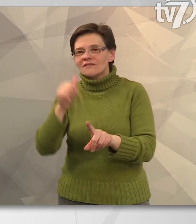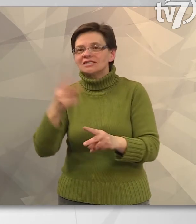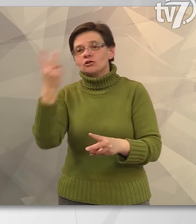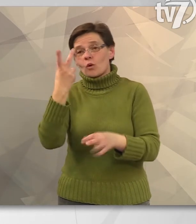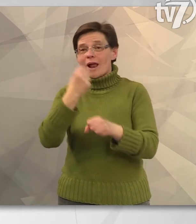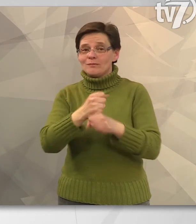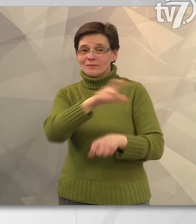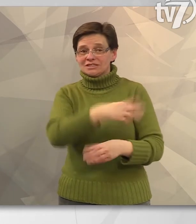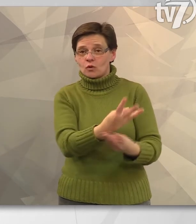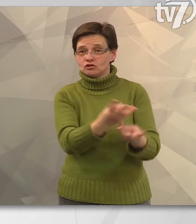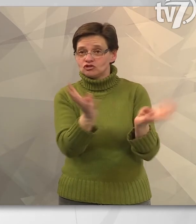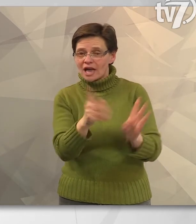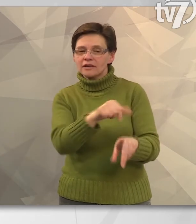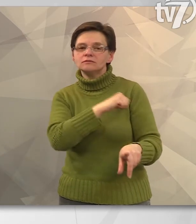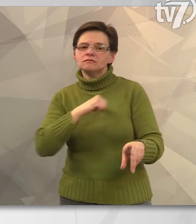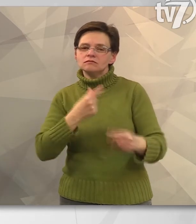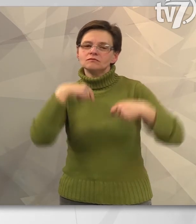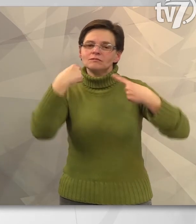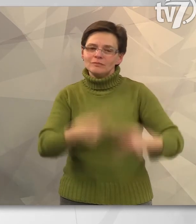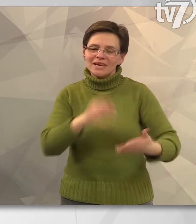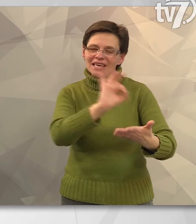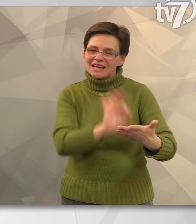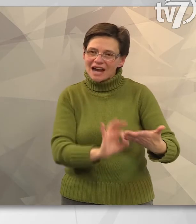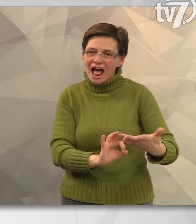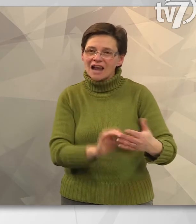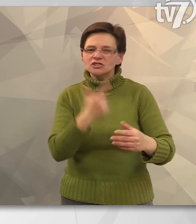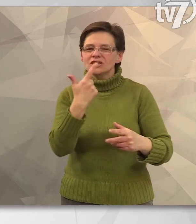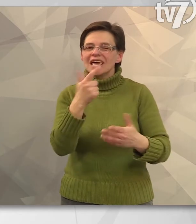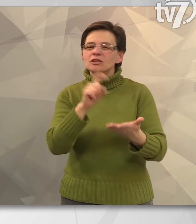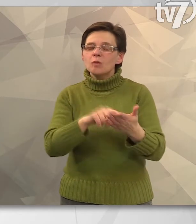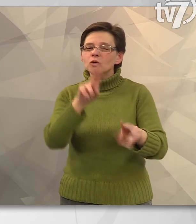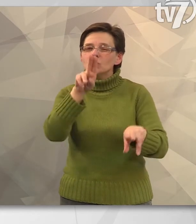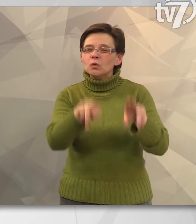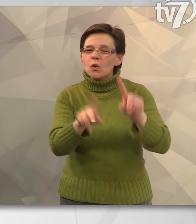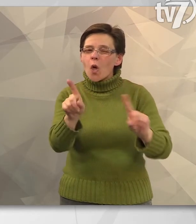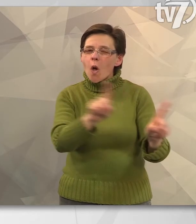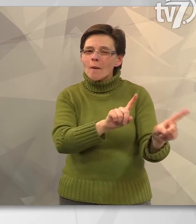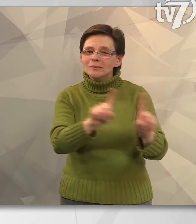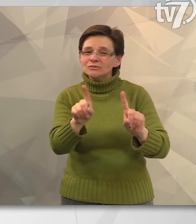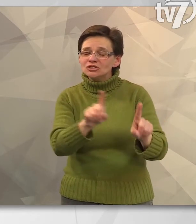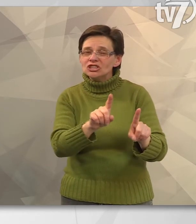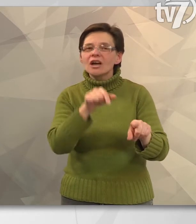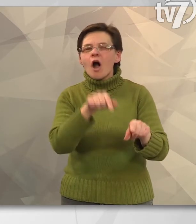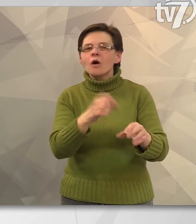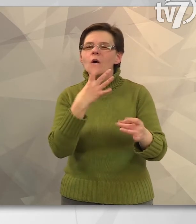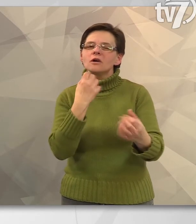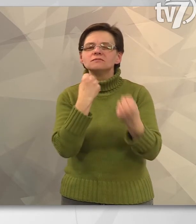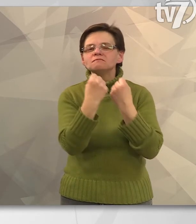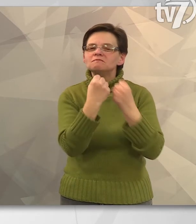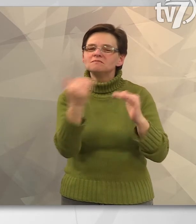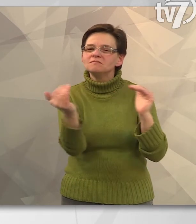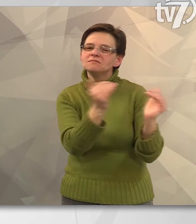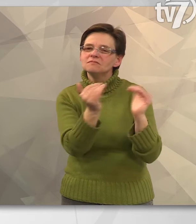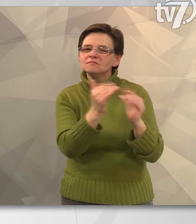úgynevezett normálbizottság, ők önállóan levírálják a pálinkát, és hogyha két pontnál nem térel jobban a bírálati eredményük,